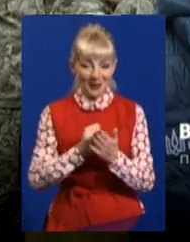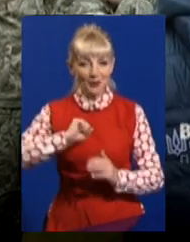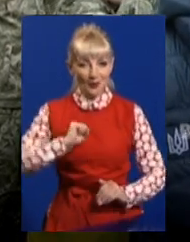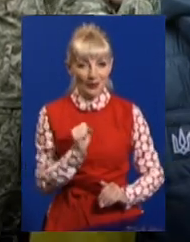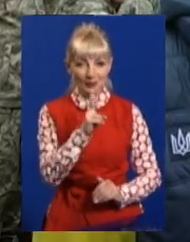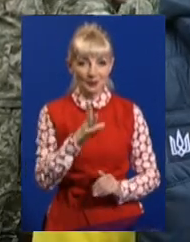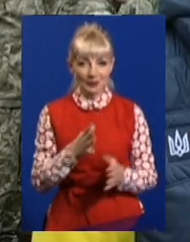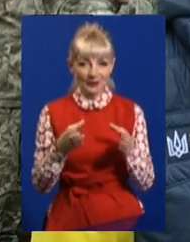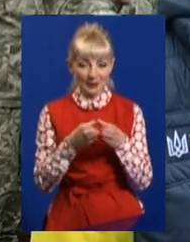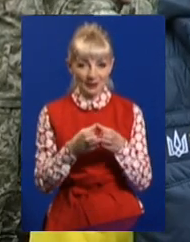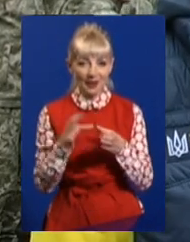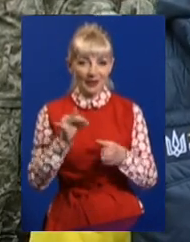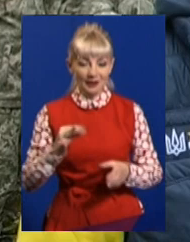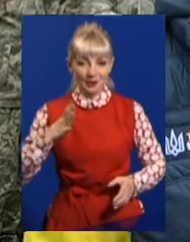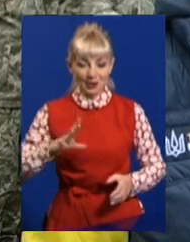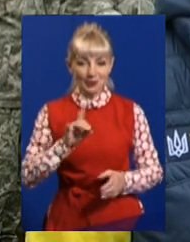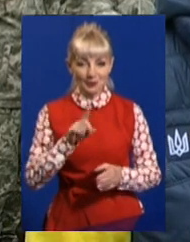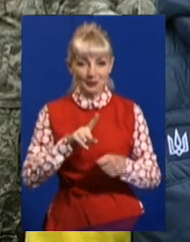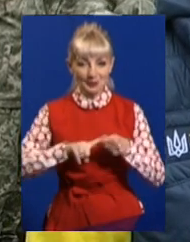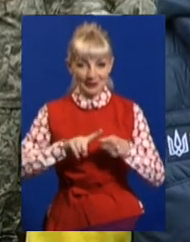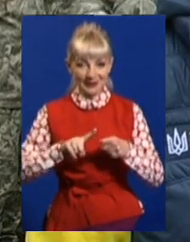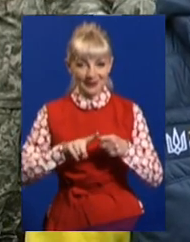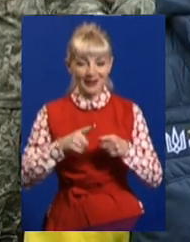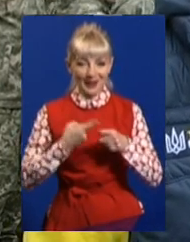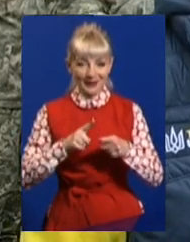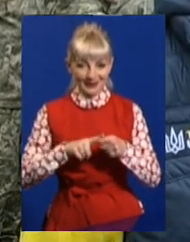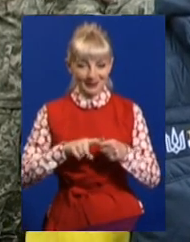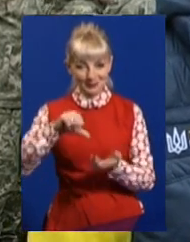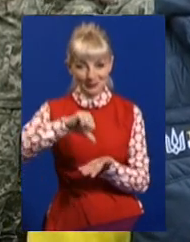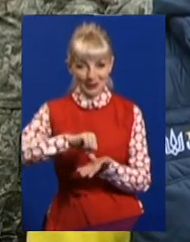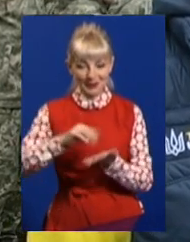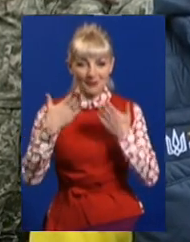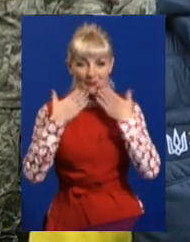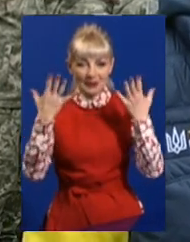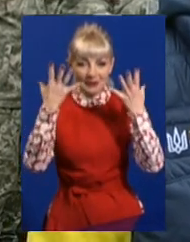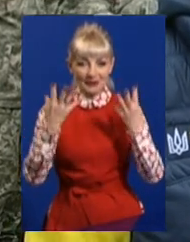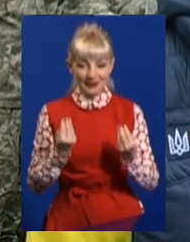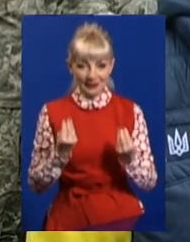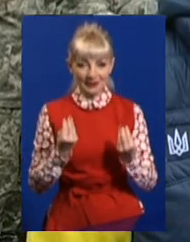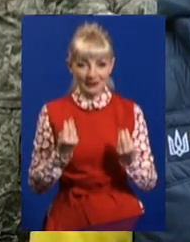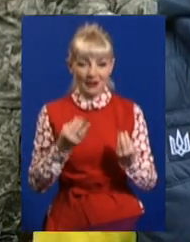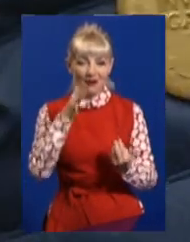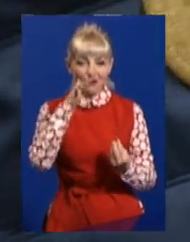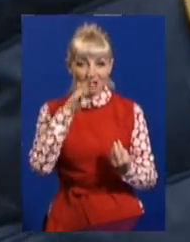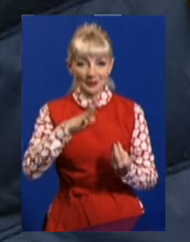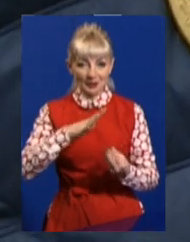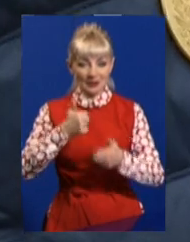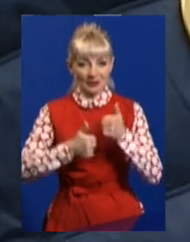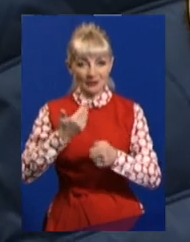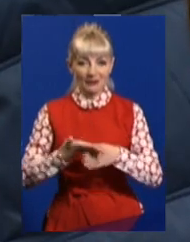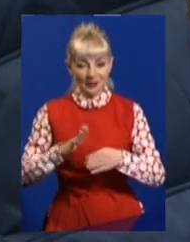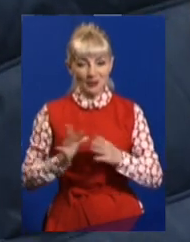І вже сильно чекав, щоб свій виступ зробити. Бо в останній день, коли виступ, це дуже тяжко.